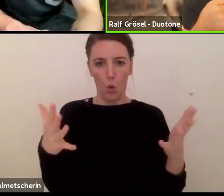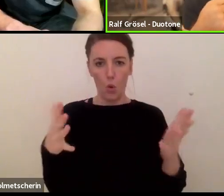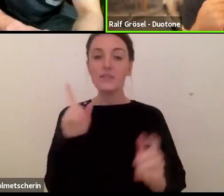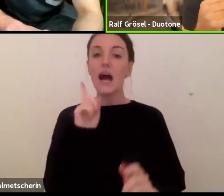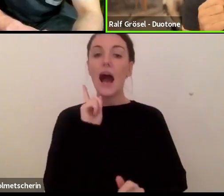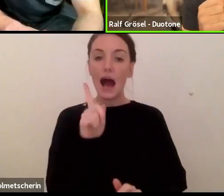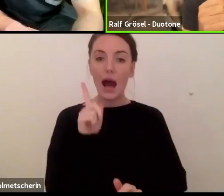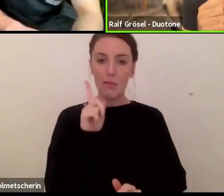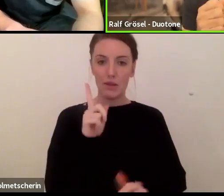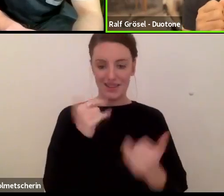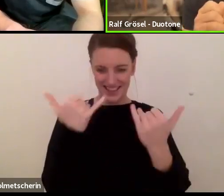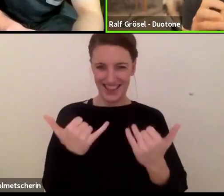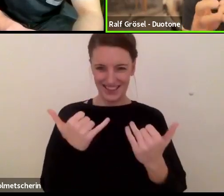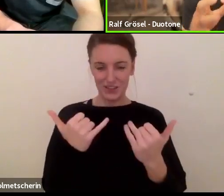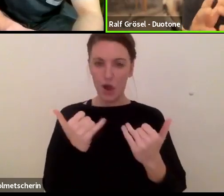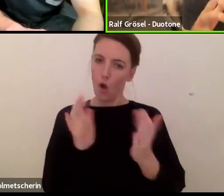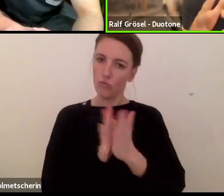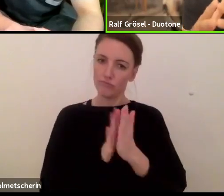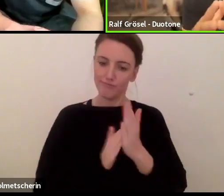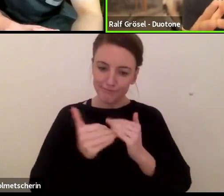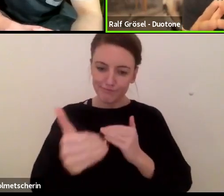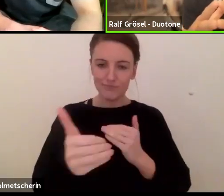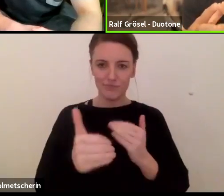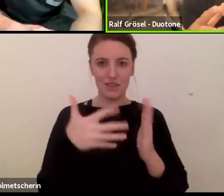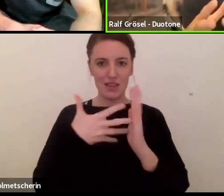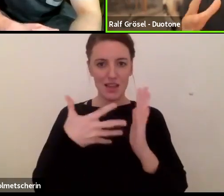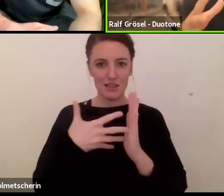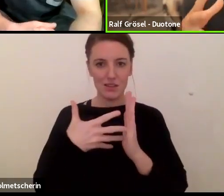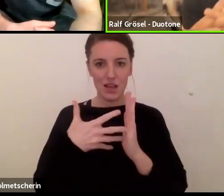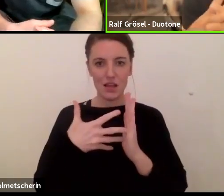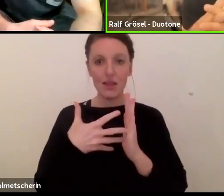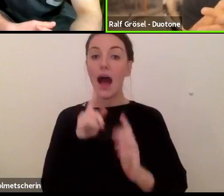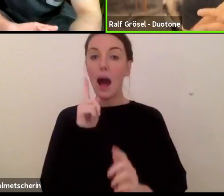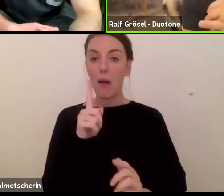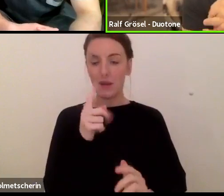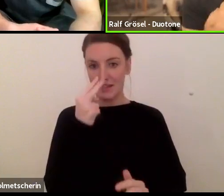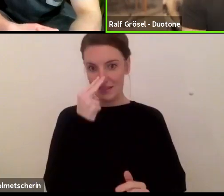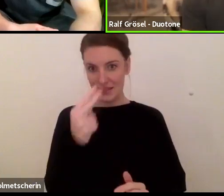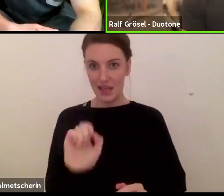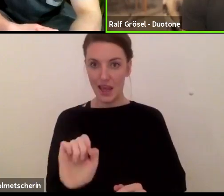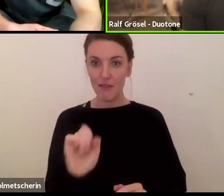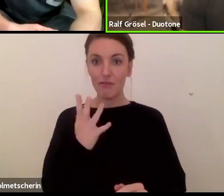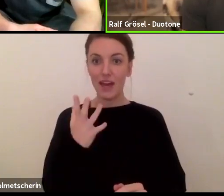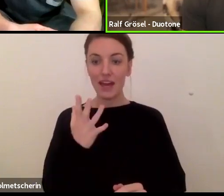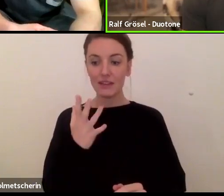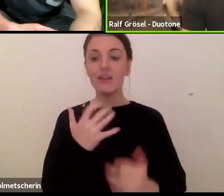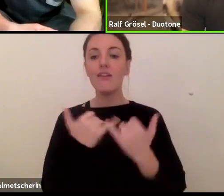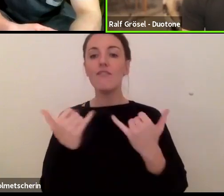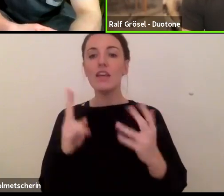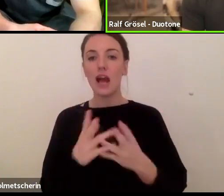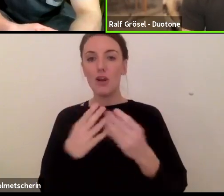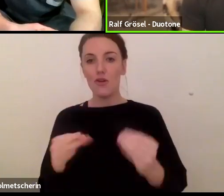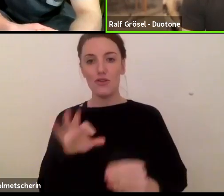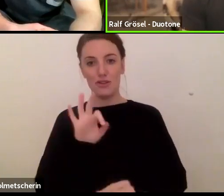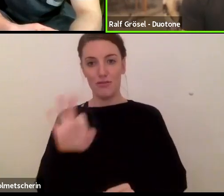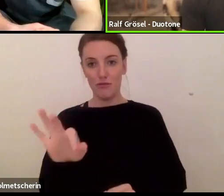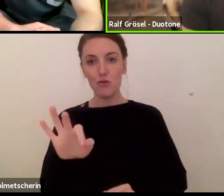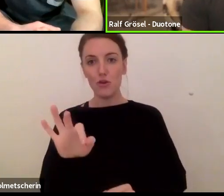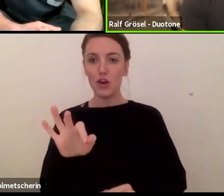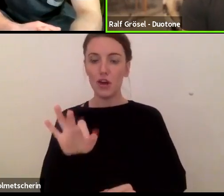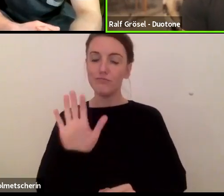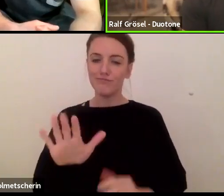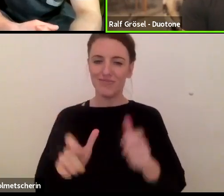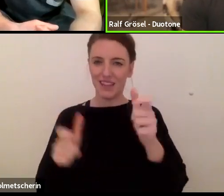beim Testen, wir haben einen Weg gefunden, wie man den Effekt auch bei kleinen Kites mehr oder